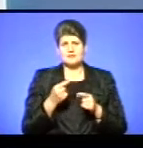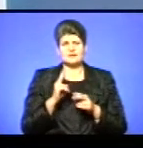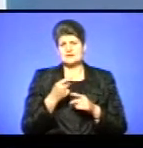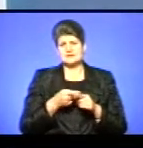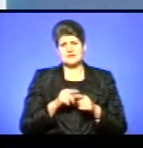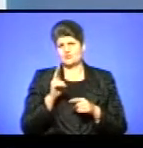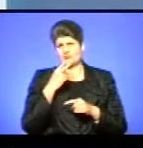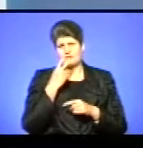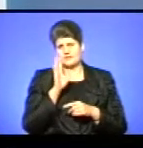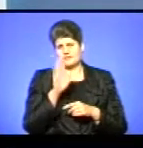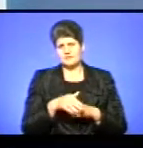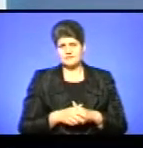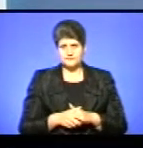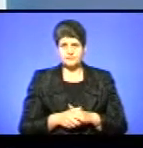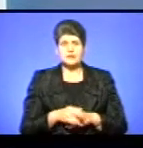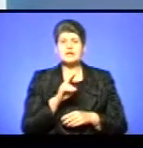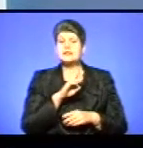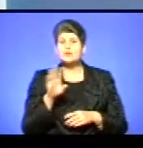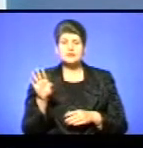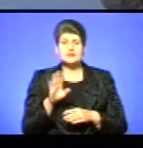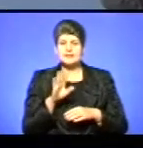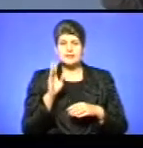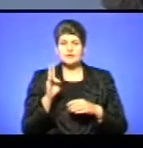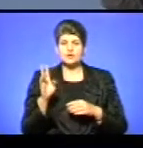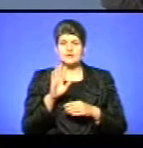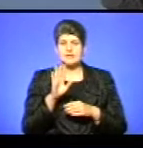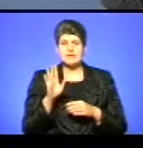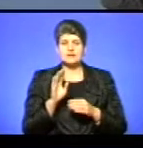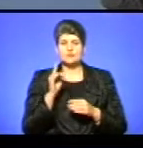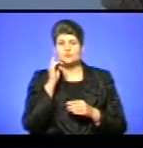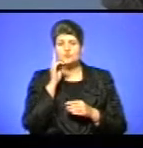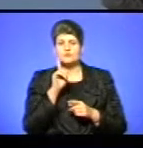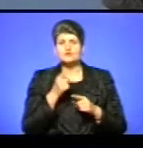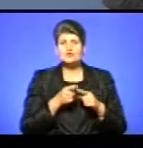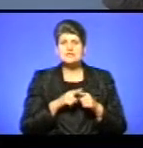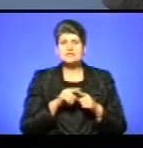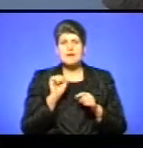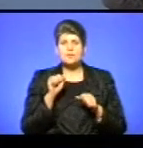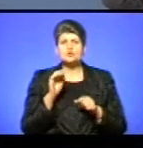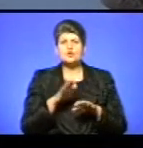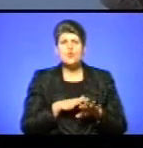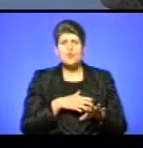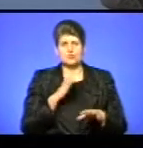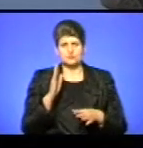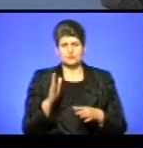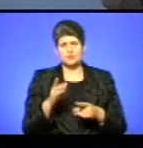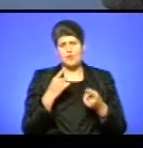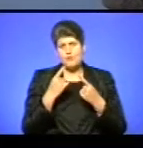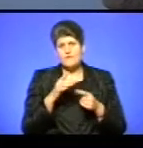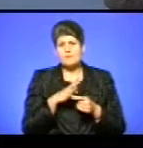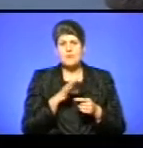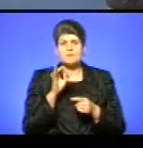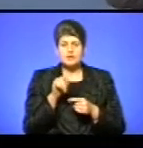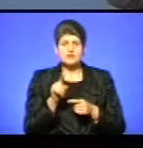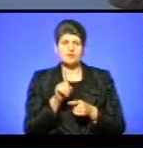не зважав абсолютно. Ніхто не сподівався, додам до Василя, ніхто не сподівався на те, що це може надовго затягнутися. Тобто йшла мова просто про те, щоб